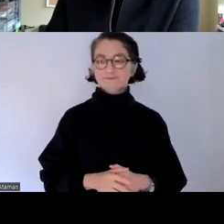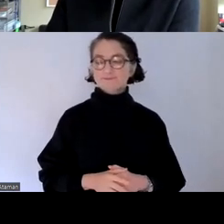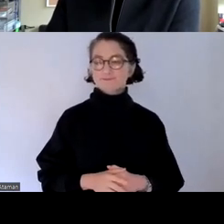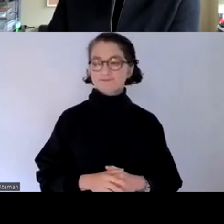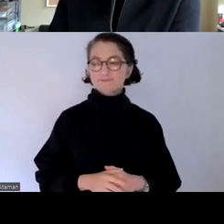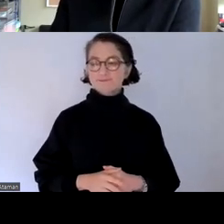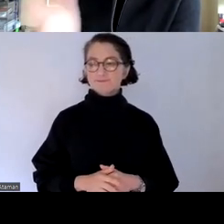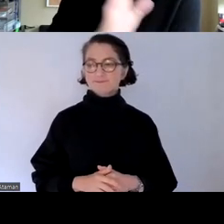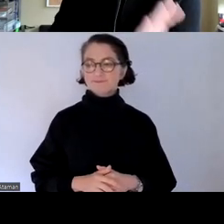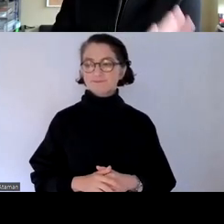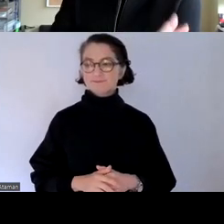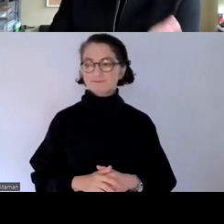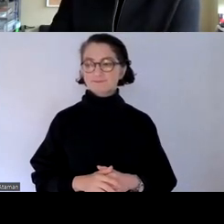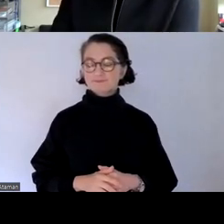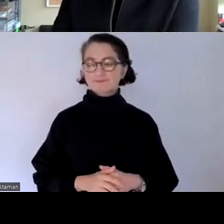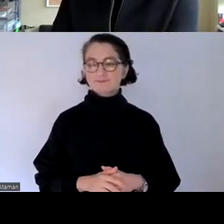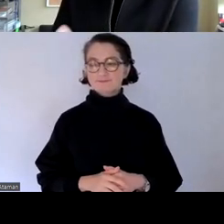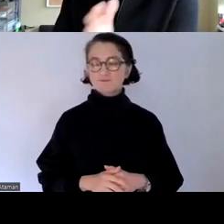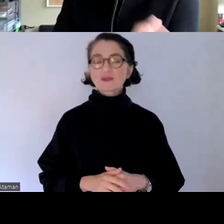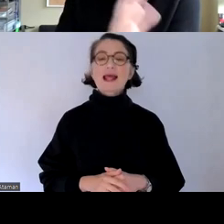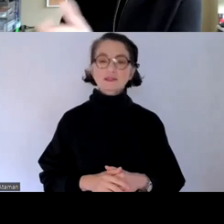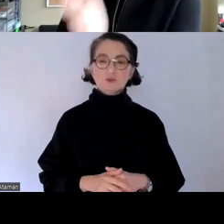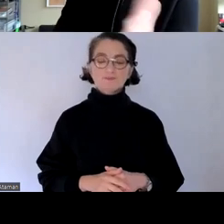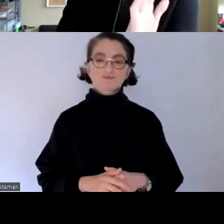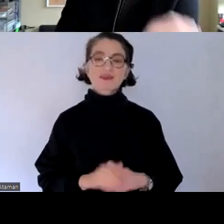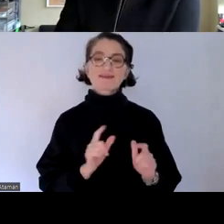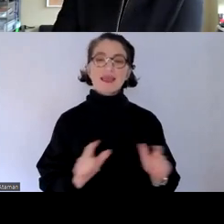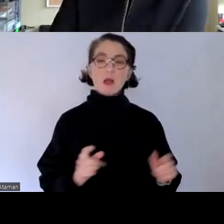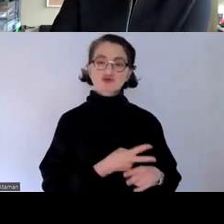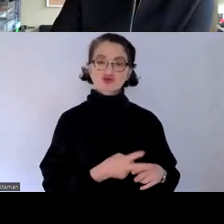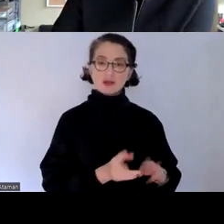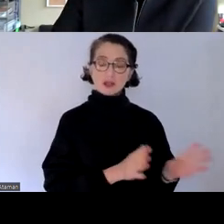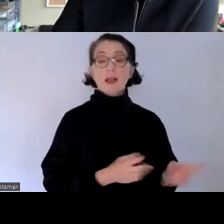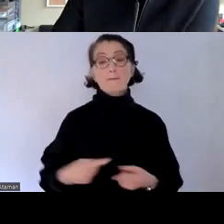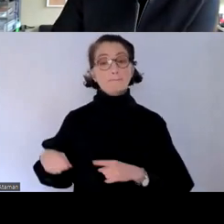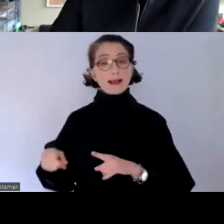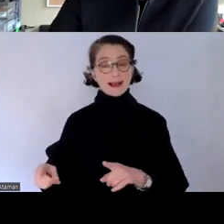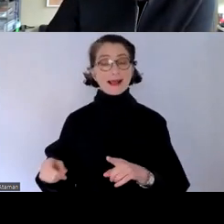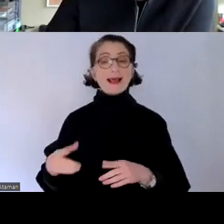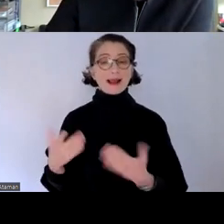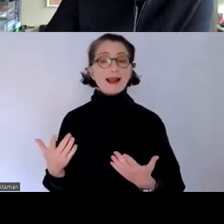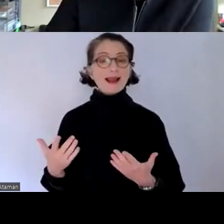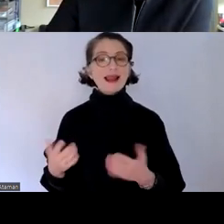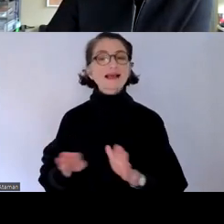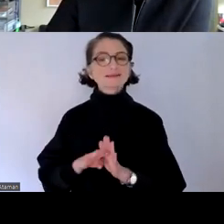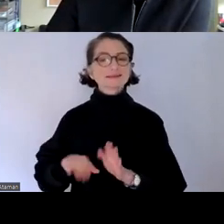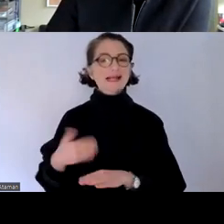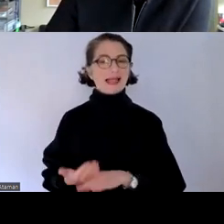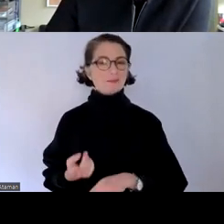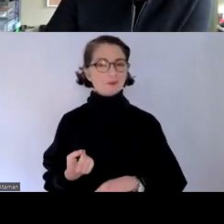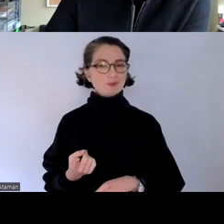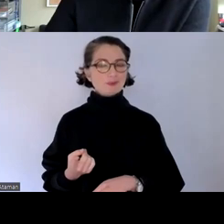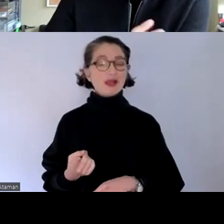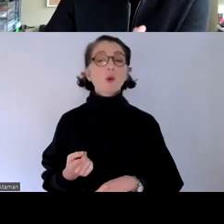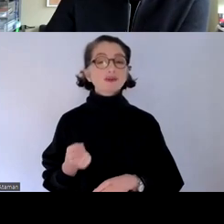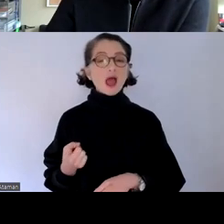so das sind einerseits die standards wir haben dann parallel dazu eben tatsächlich das thema der gesetzgebung dabei ist ganz